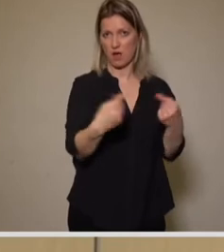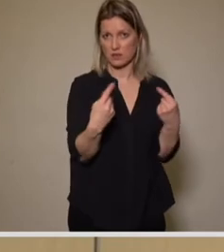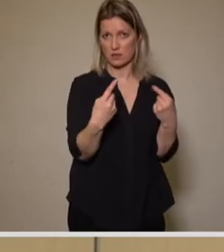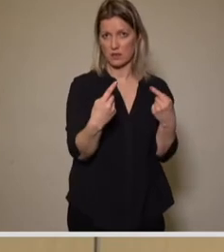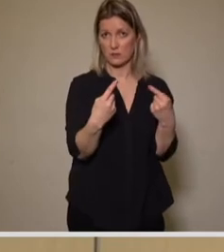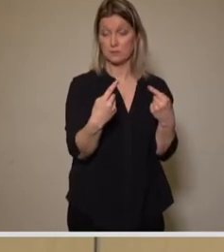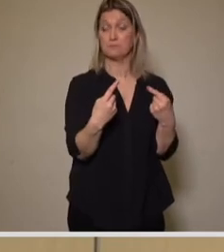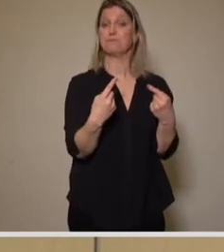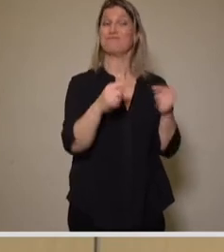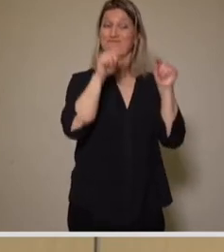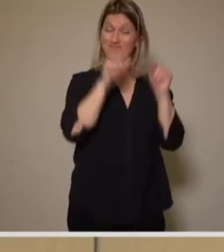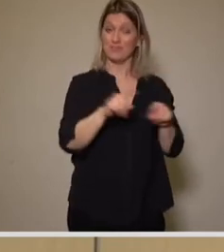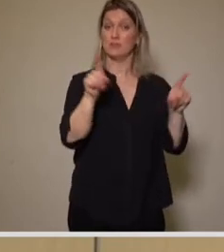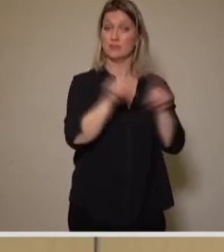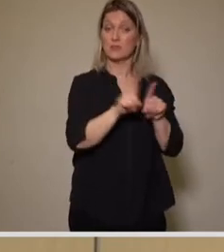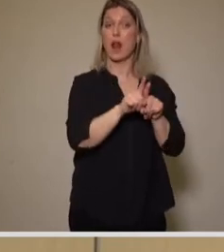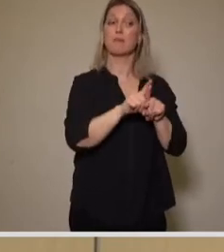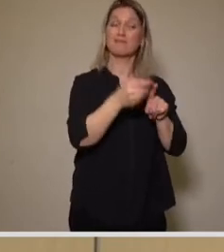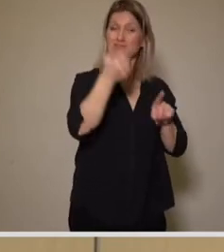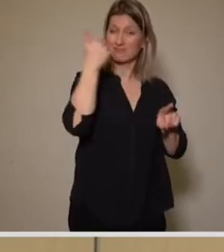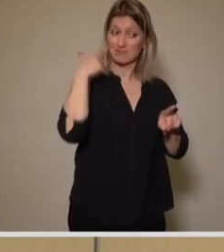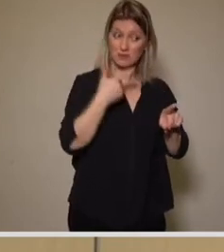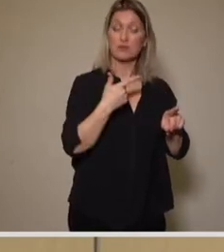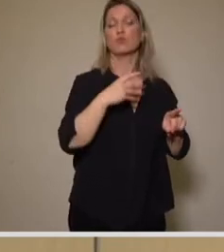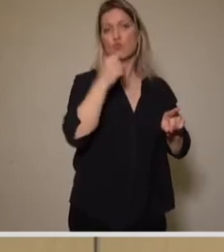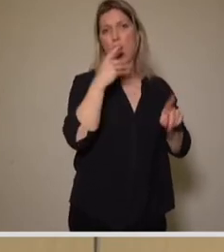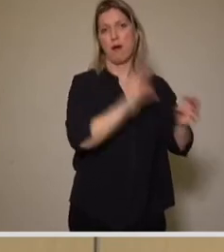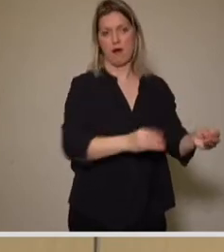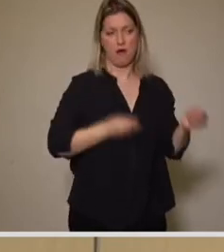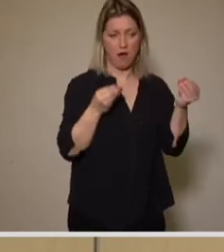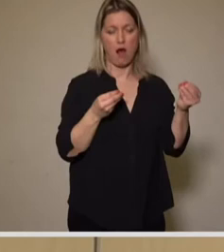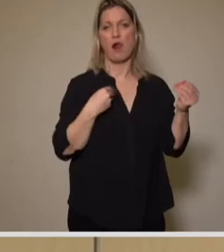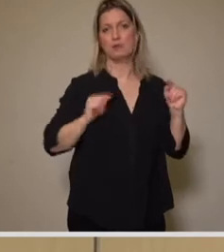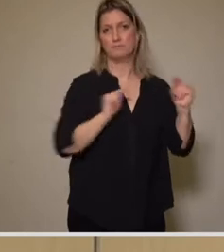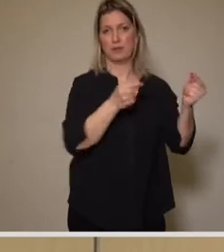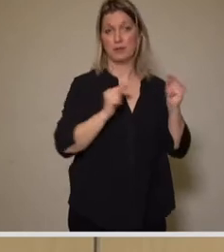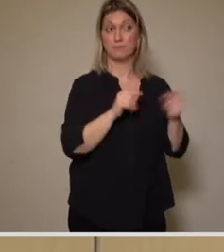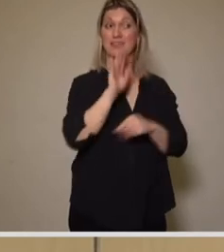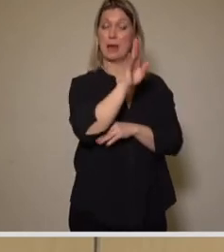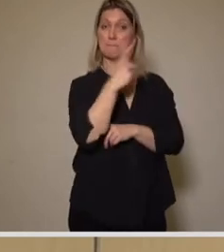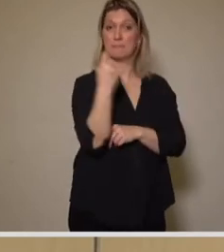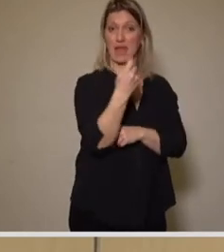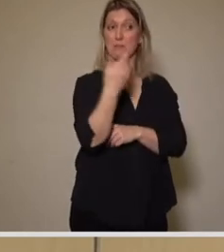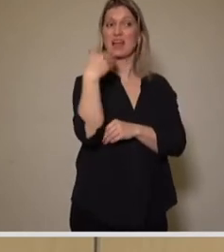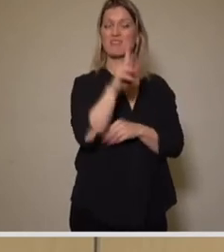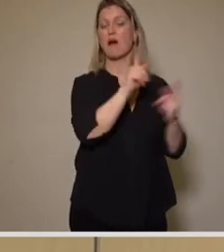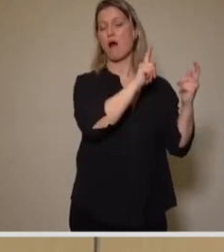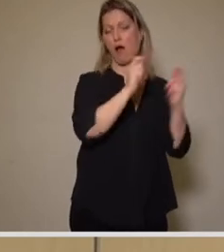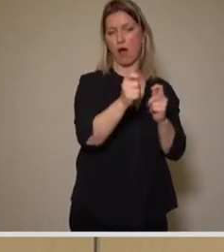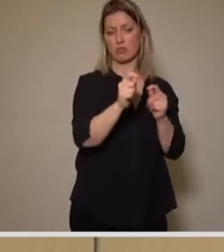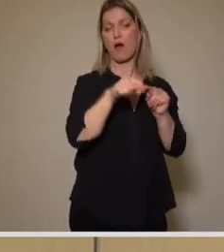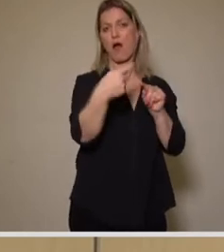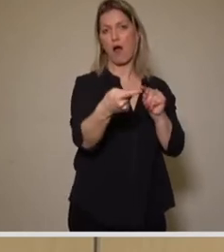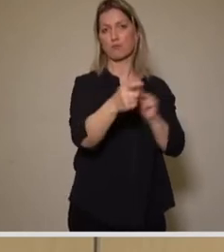das jetzt wieder aufgenommen werden sollte. Der Betreiber hatte einen Antrag angekündigt, sehr bald,